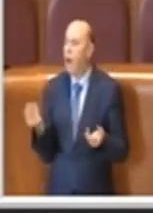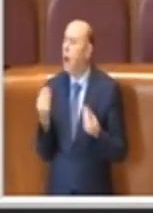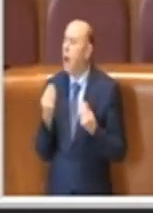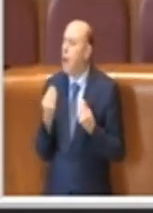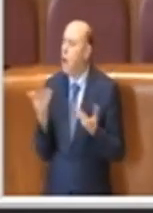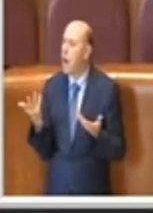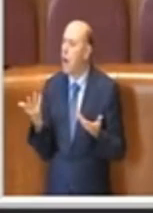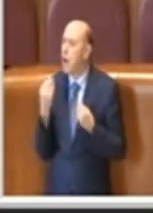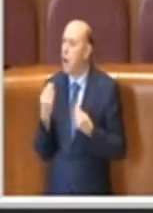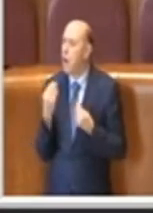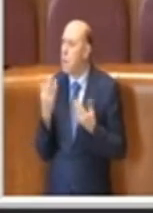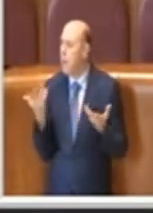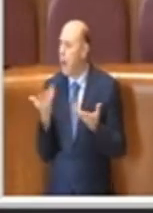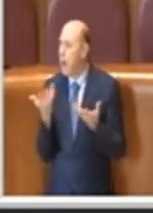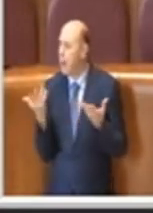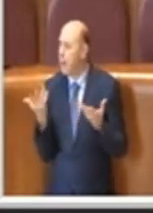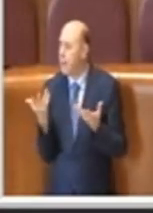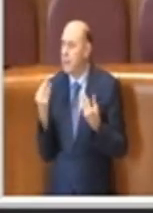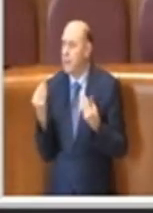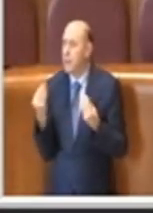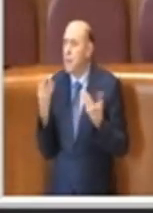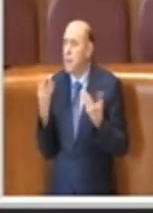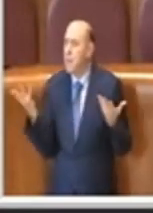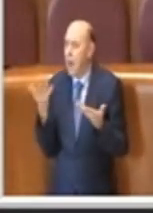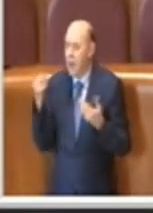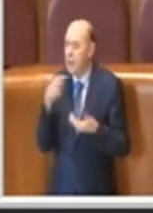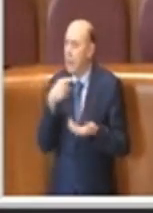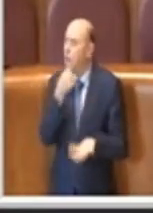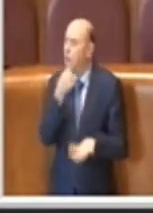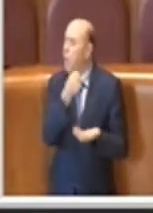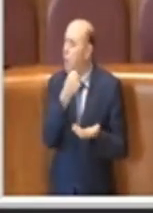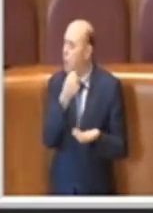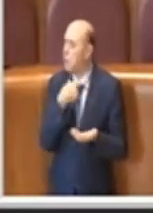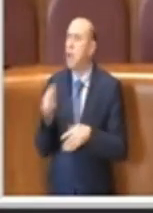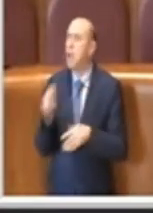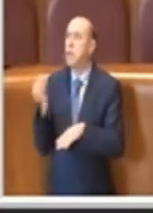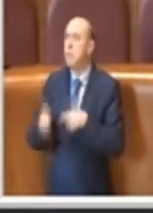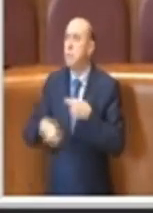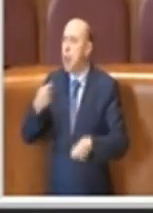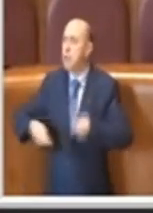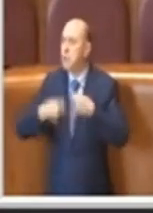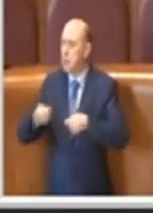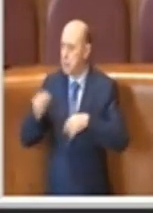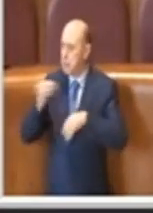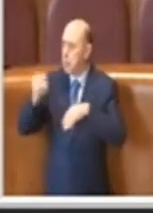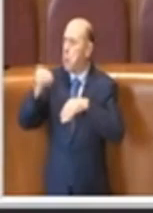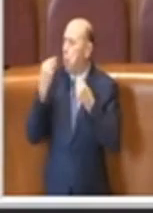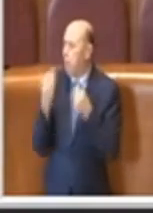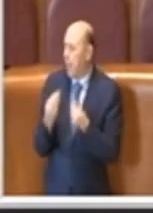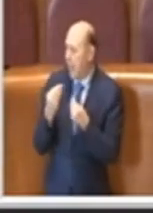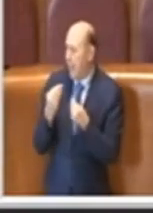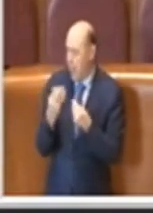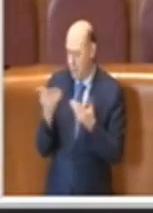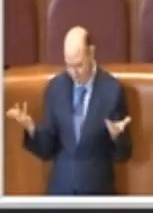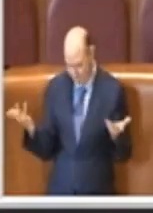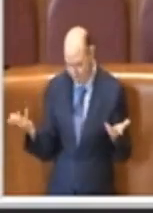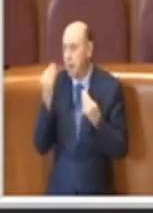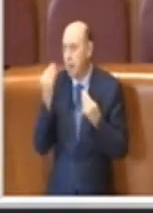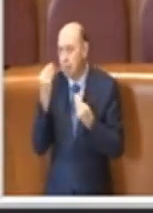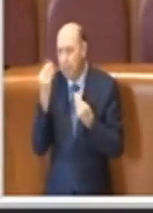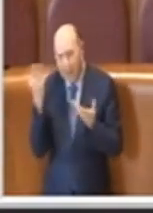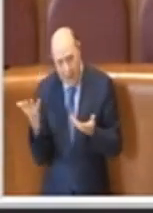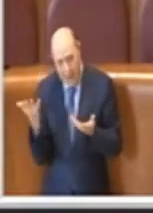come mai questo aggravio di spese. Perché vi dico questo? Perché interrogando gli